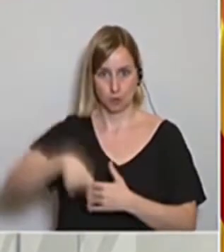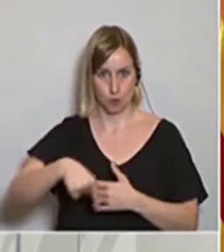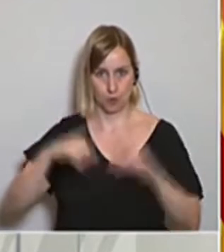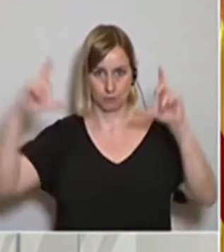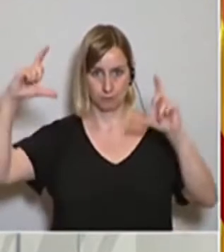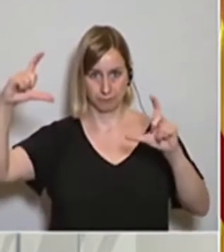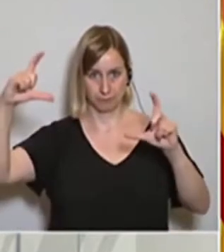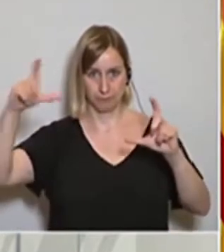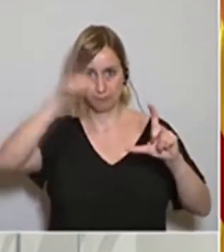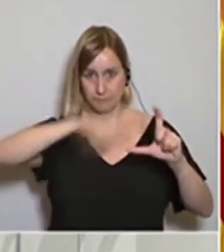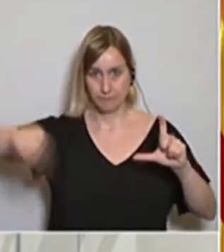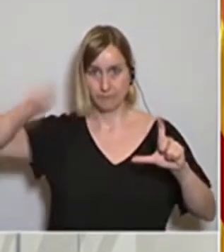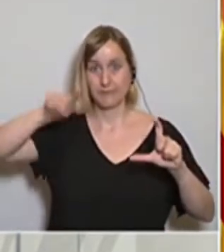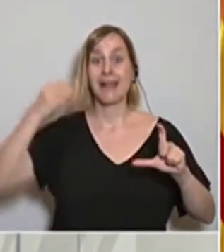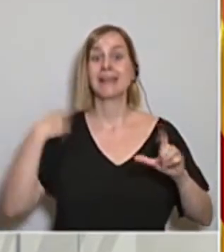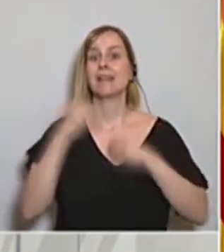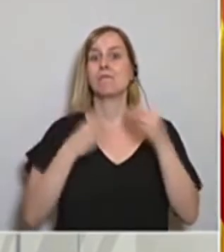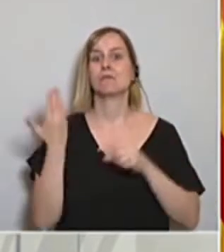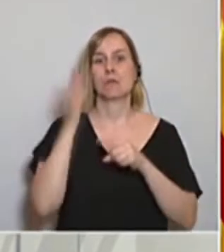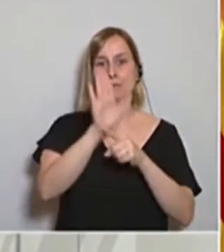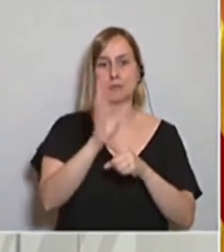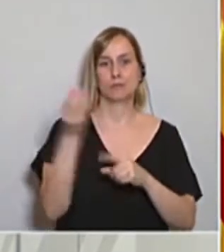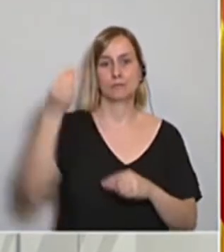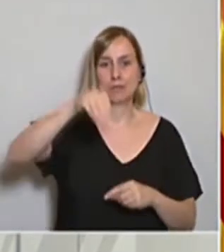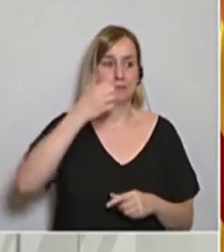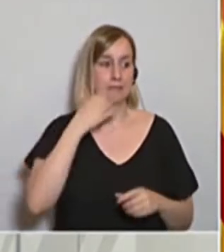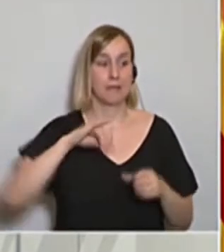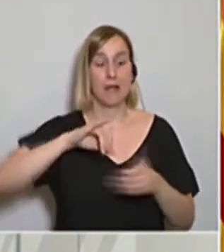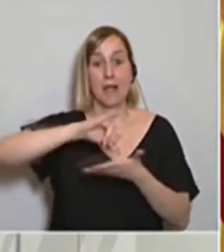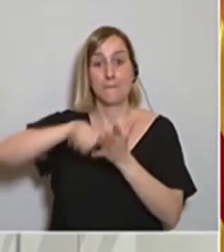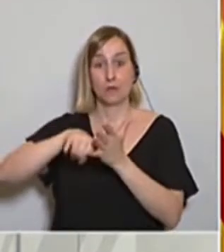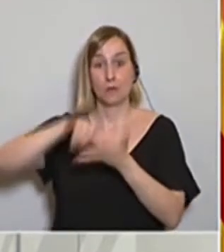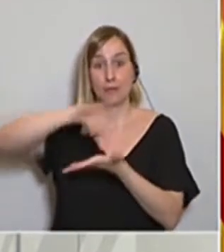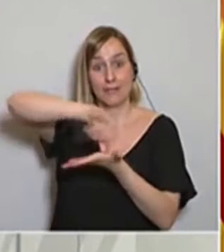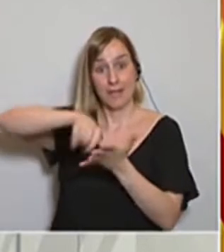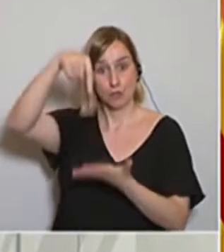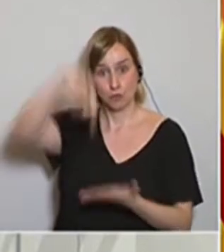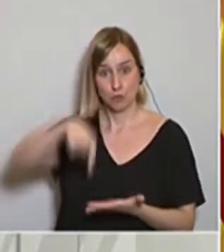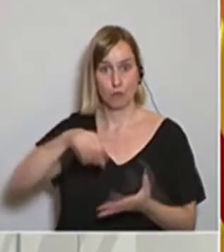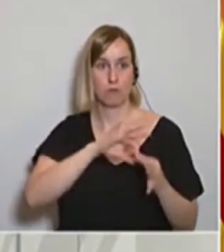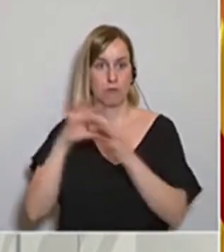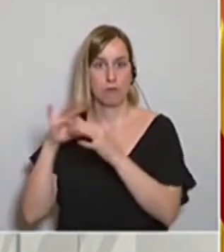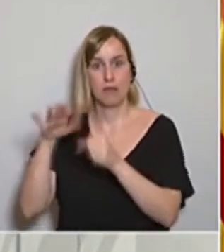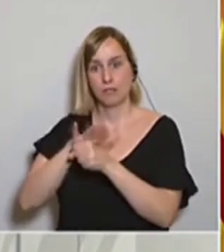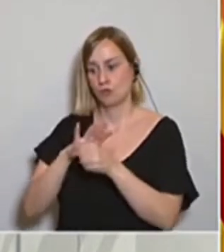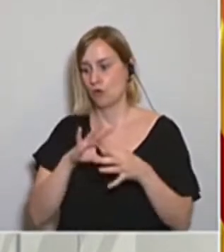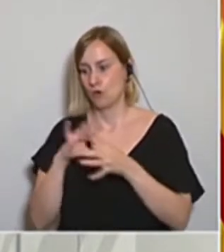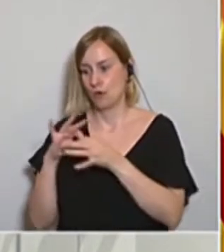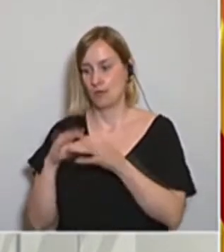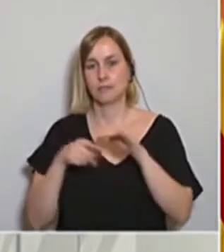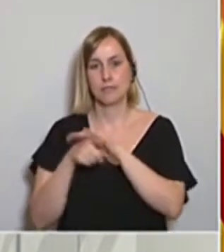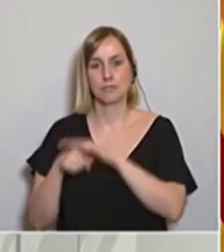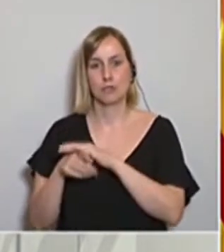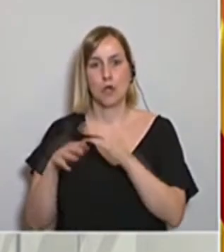Aquí ja hem fet algunes propostes a banda, per exemple, dins la Metropolitana Sud amb les àrees de